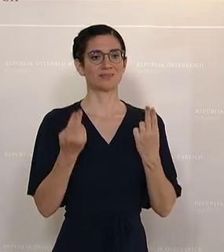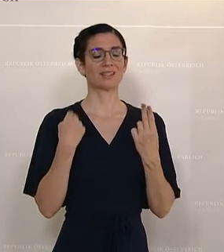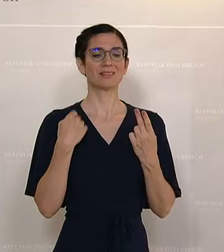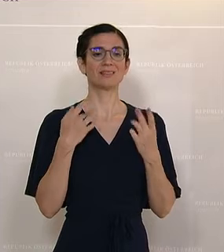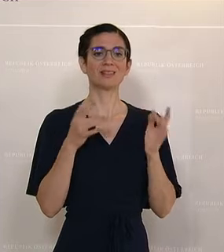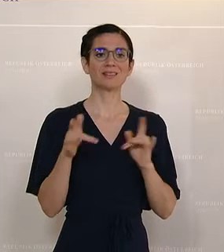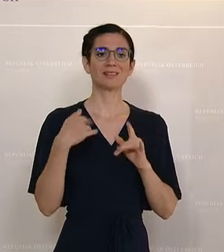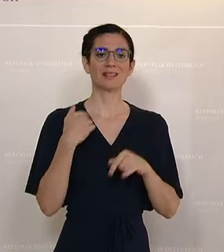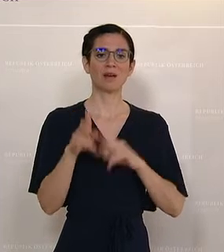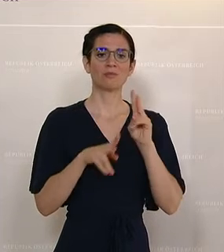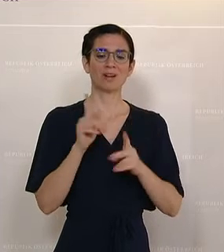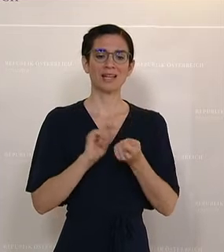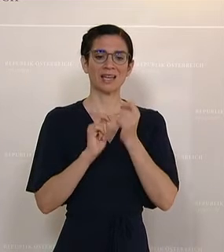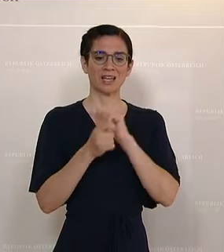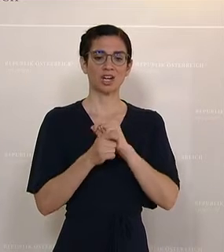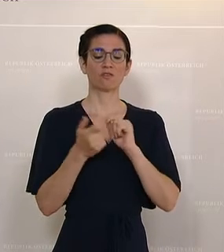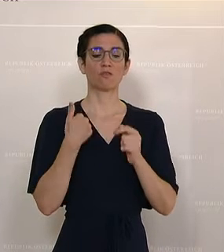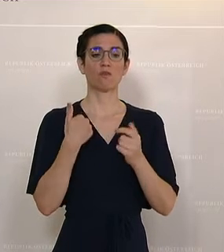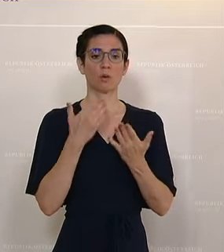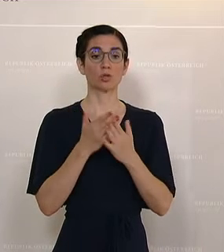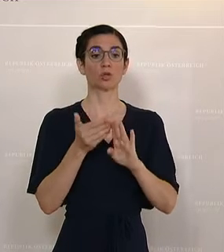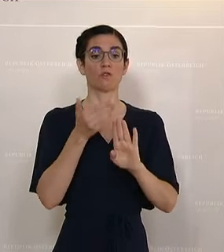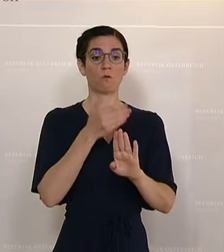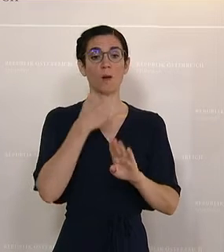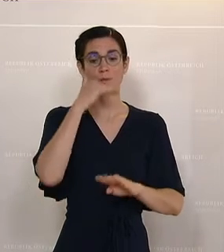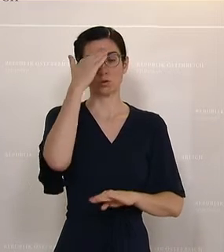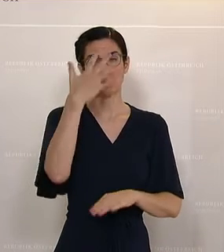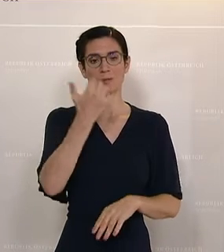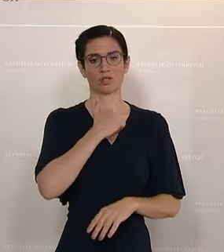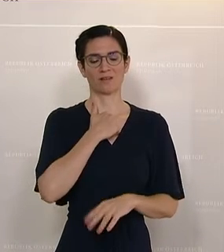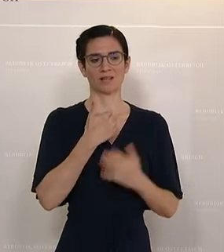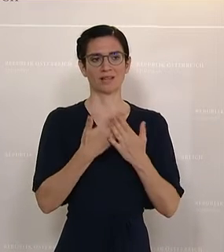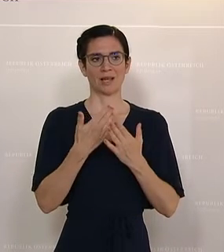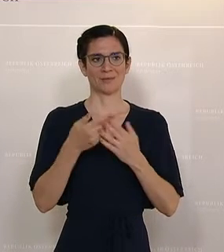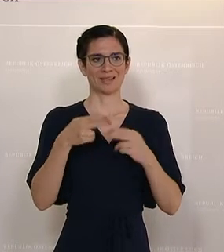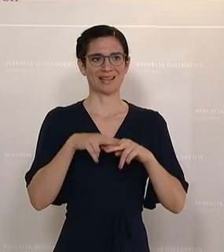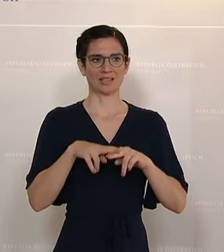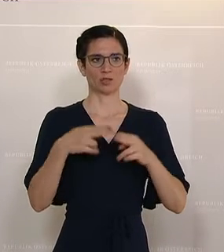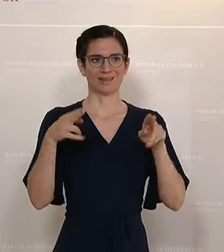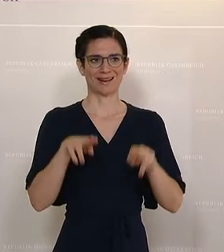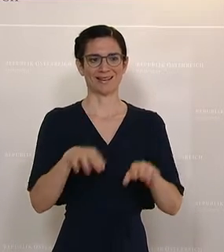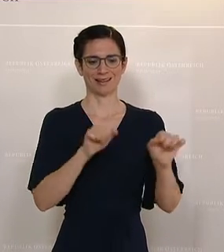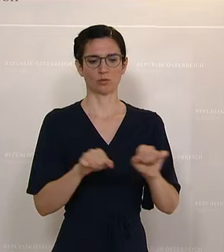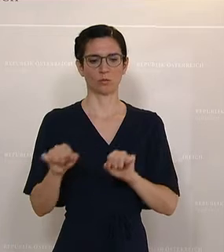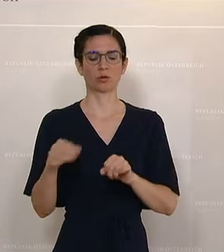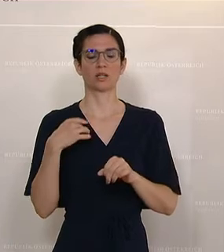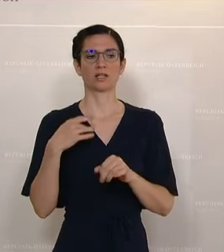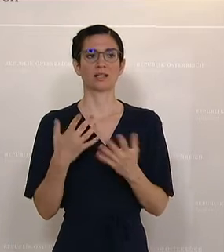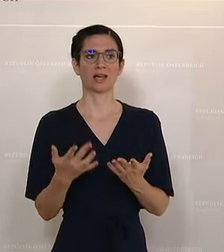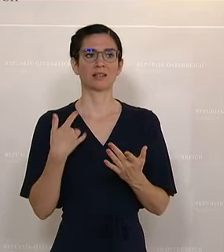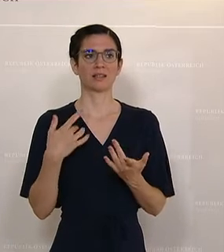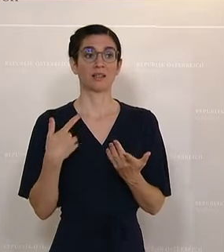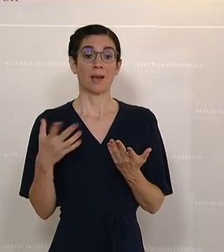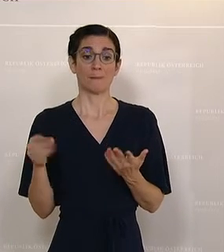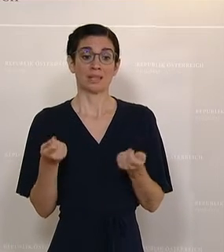diese Pflegereform vor dem Sommer noch hinzubekommen, um auch dem Nationalrat die Möglichkeit zu geben, durch die Beschlussfassung den Weg